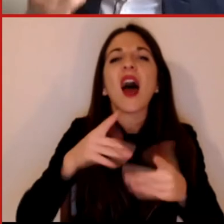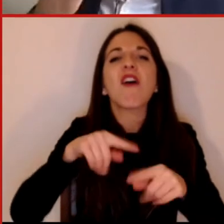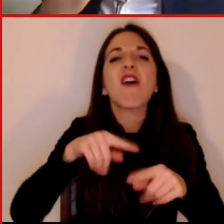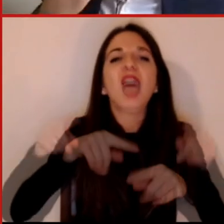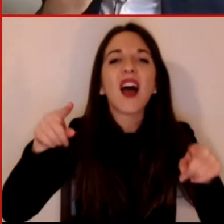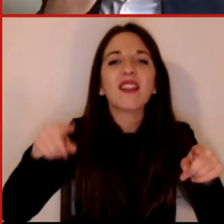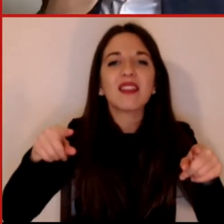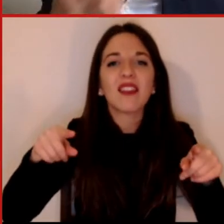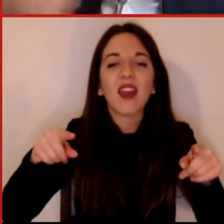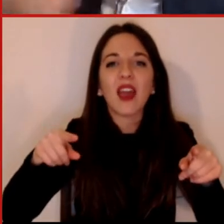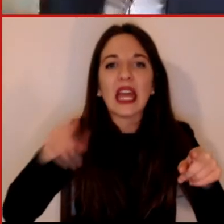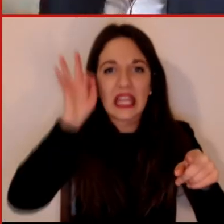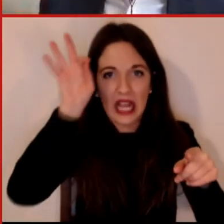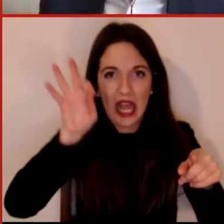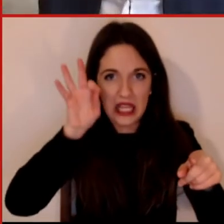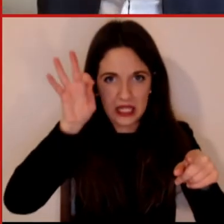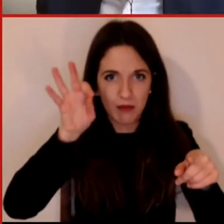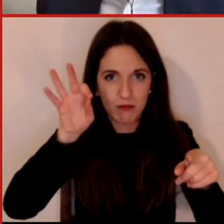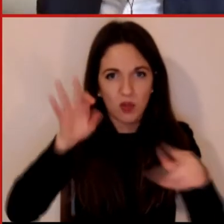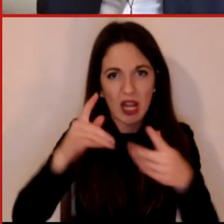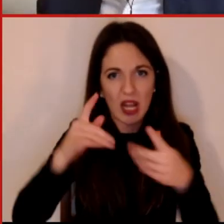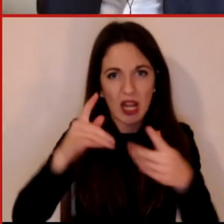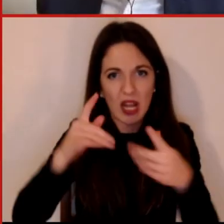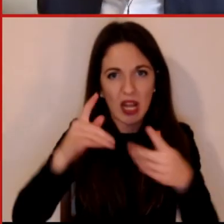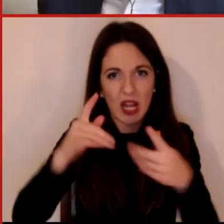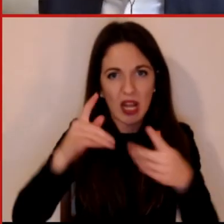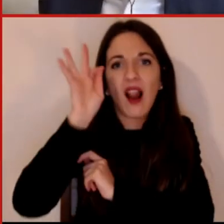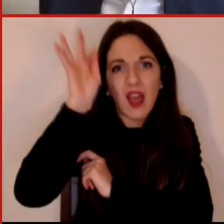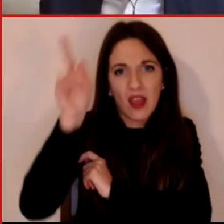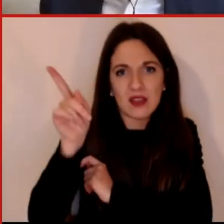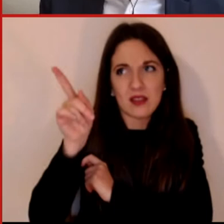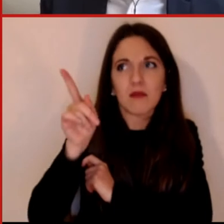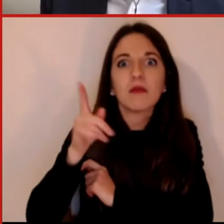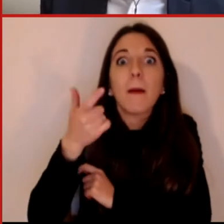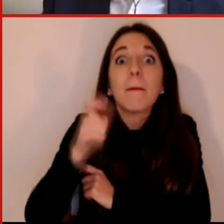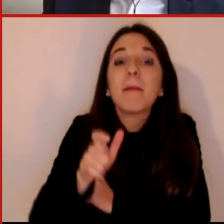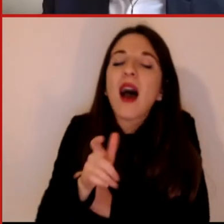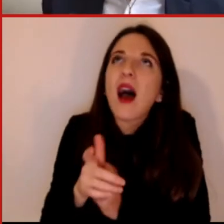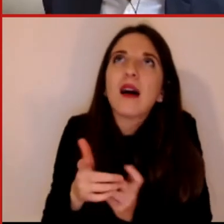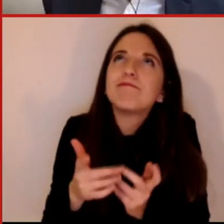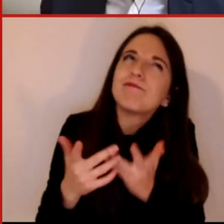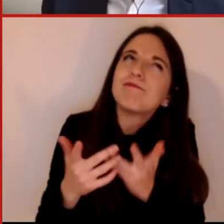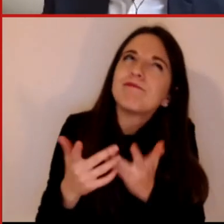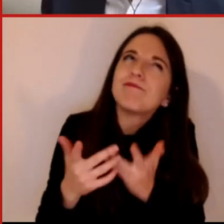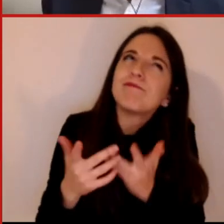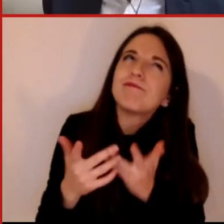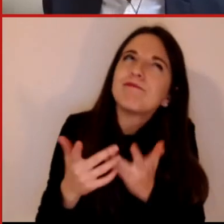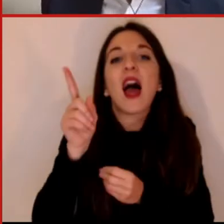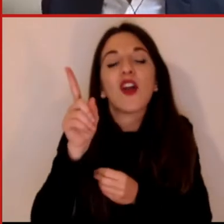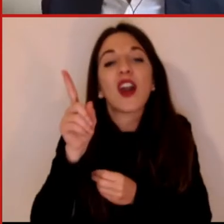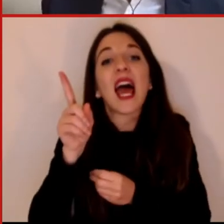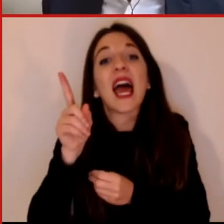perché mentre nel Regno Unito si esegue circa il 10% di sequencing, cioè di